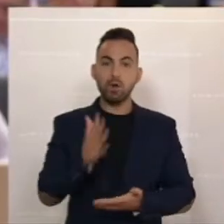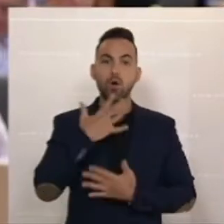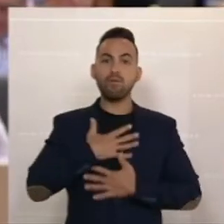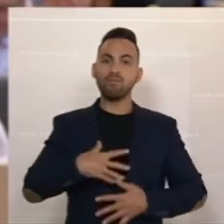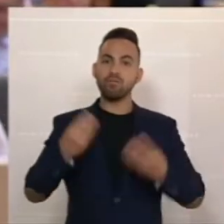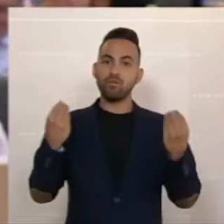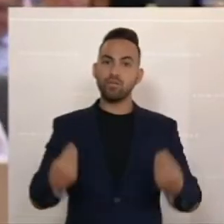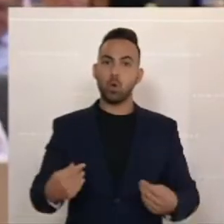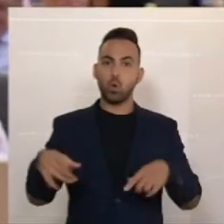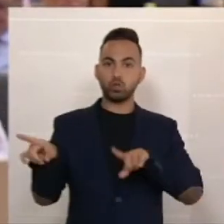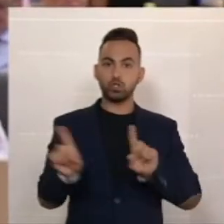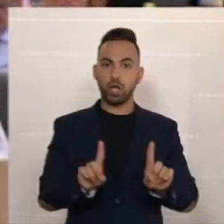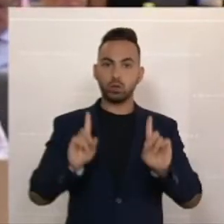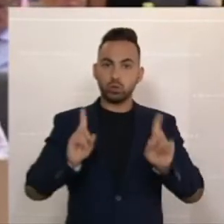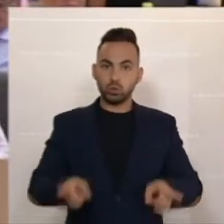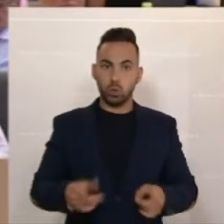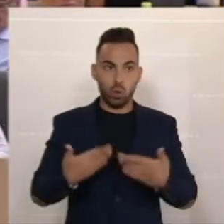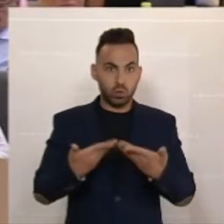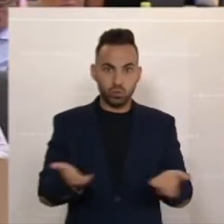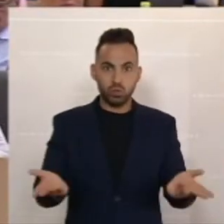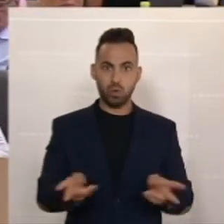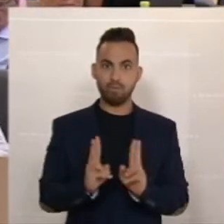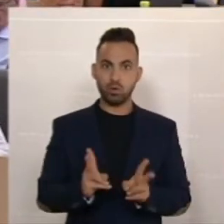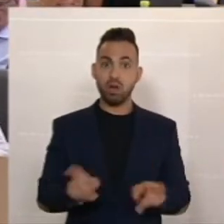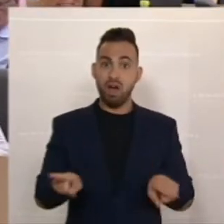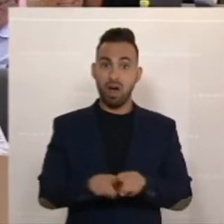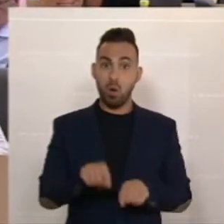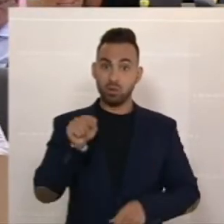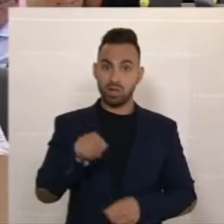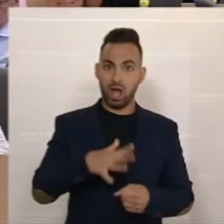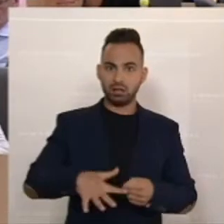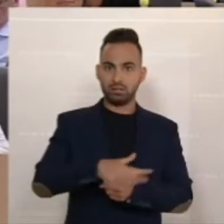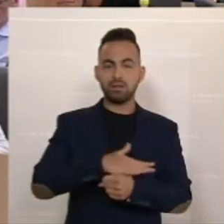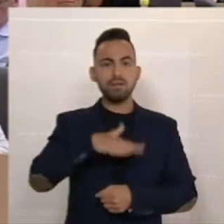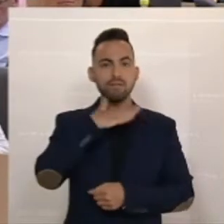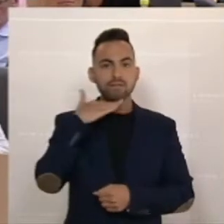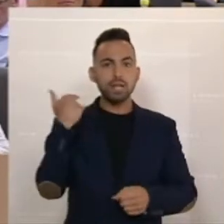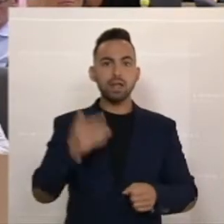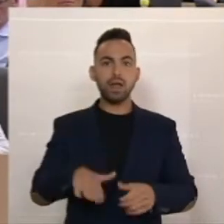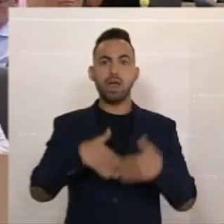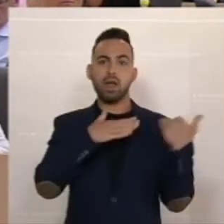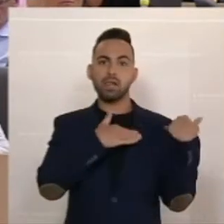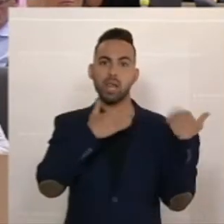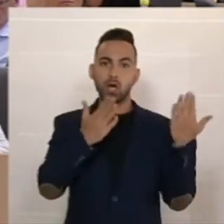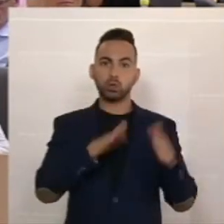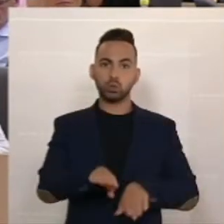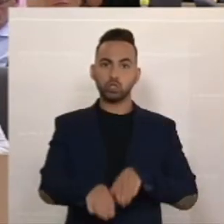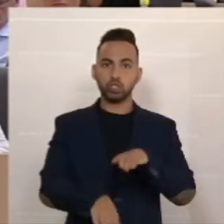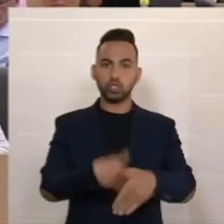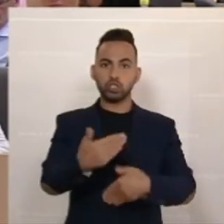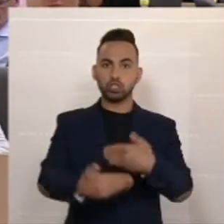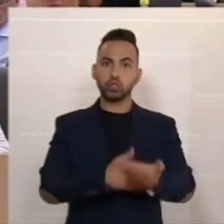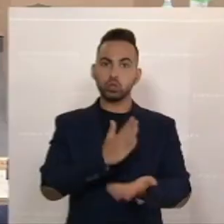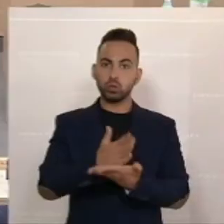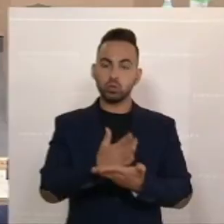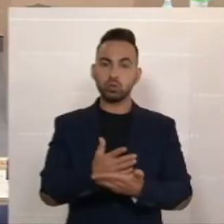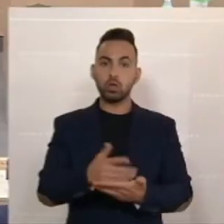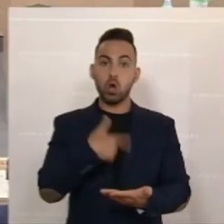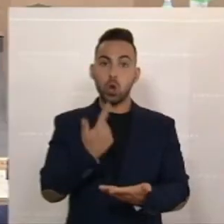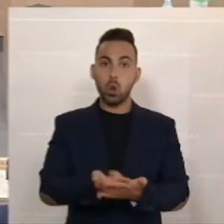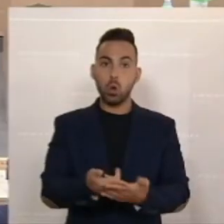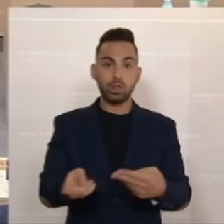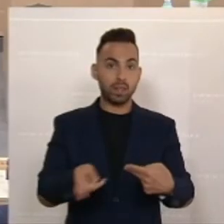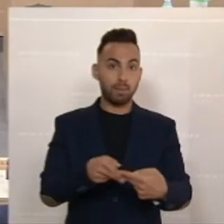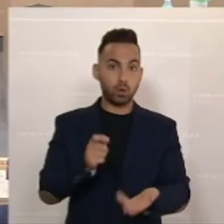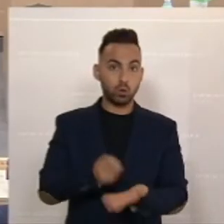in diesem Land tatsächlich möglich ist. Auch da wurden ganz gezielte Entlastungsschritte gesetzt. Die Lohnnebenkosten wurden gesenkt im Wert von